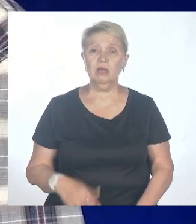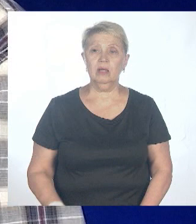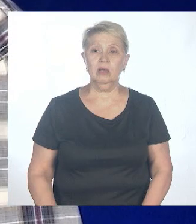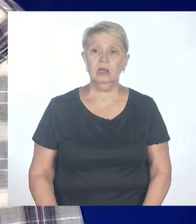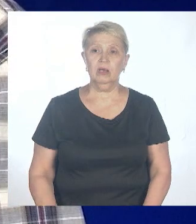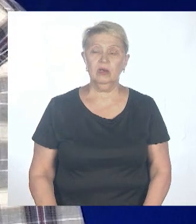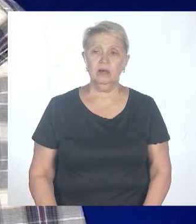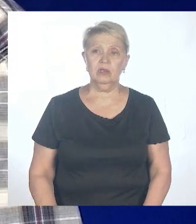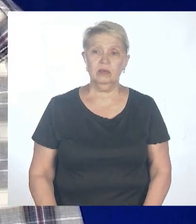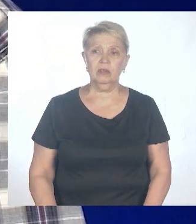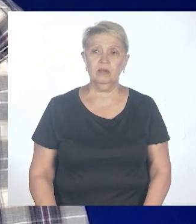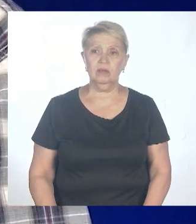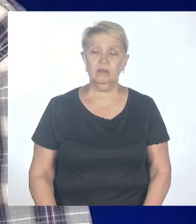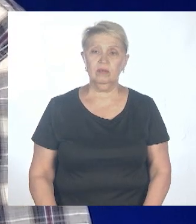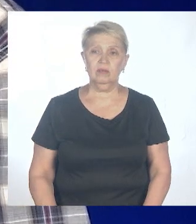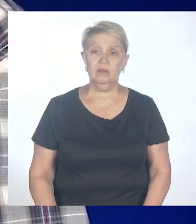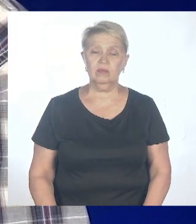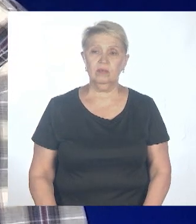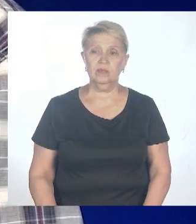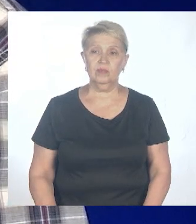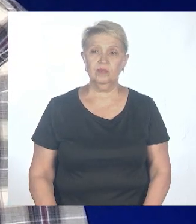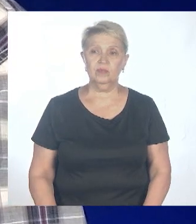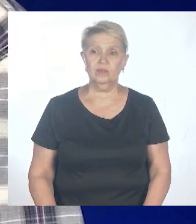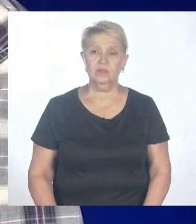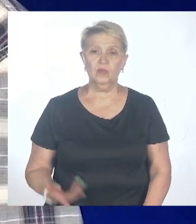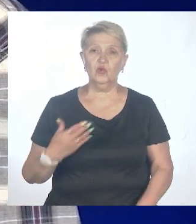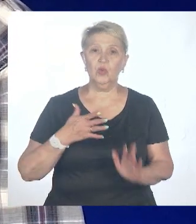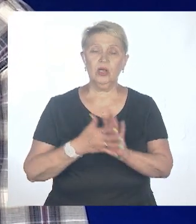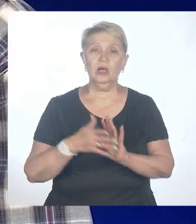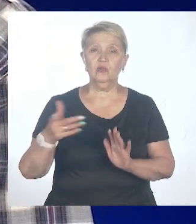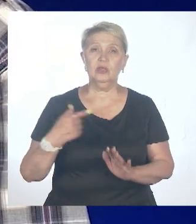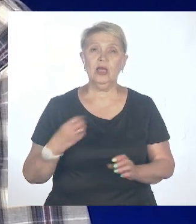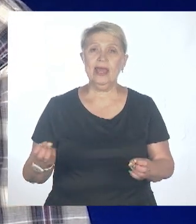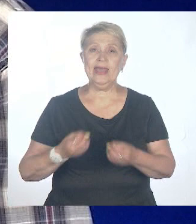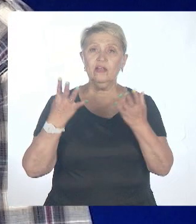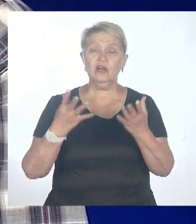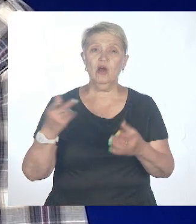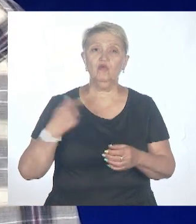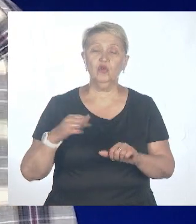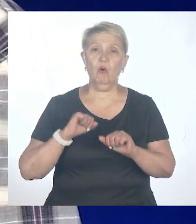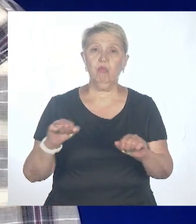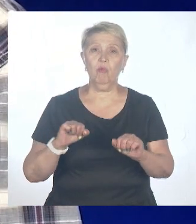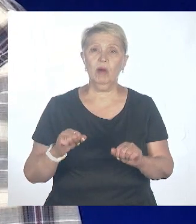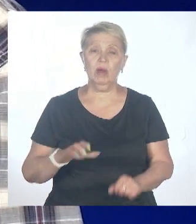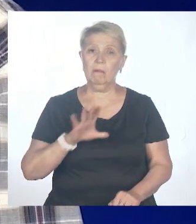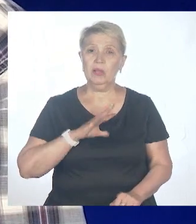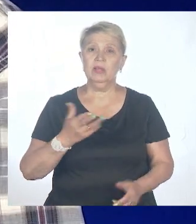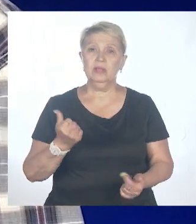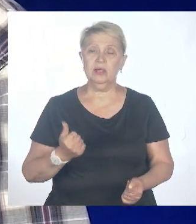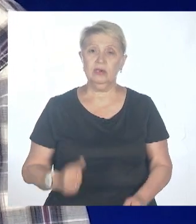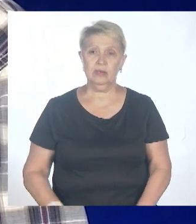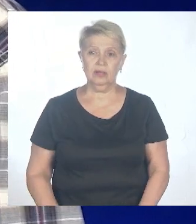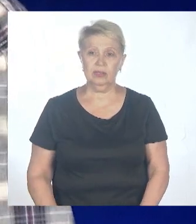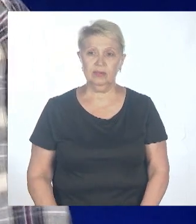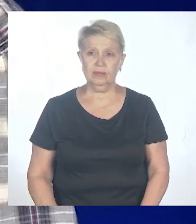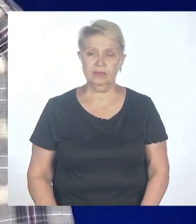утекла же ядерная бомба, скажем так. Утекло бы и это, несмотря на то, что американцы забрали к себе сотрудников. Точнее так, сиро-эси сам